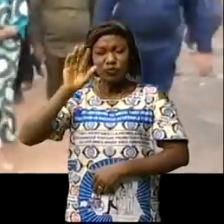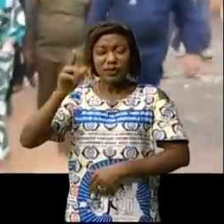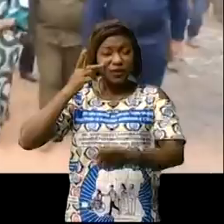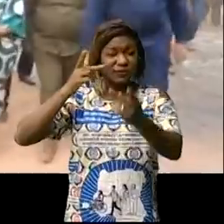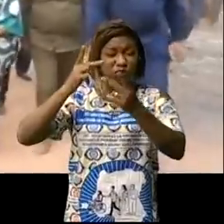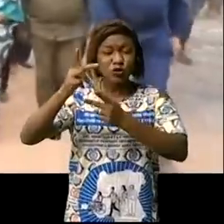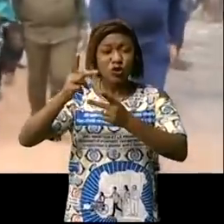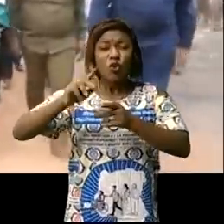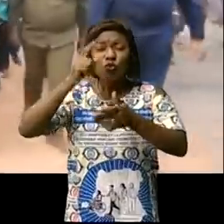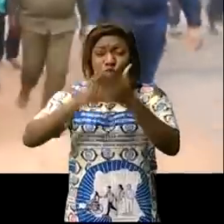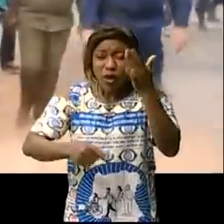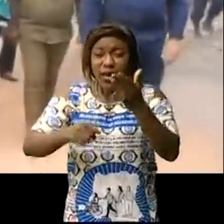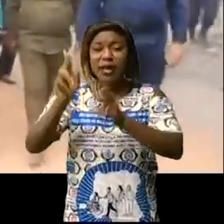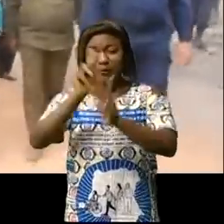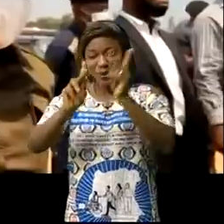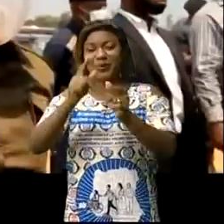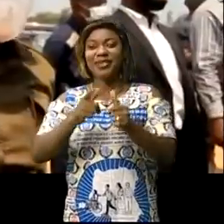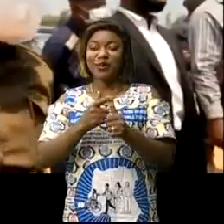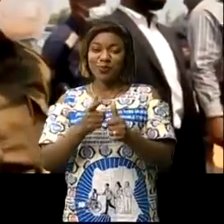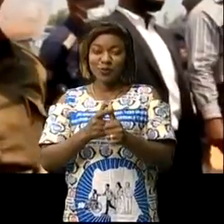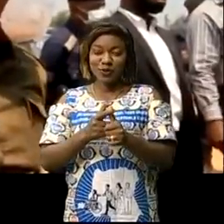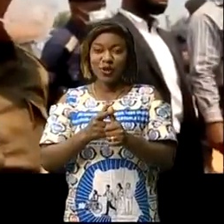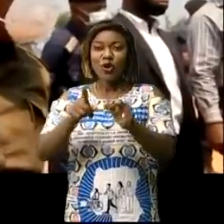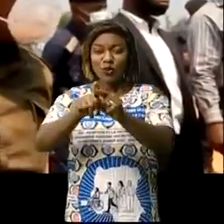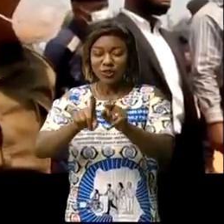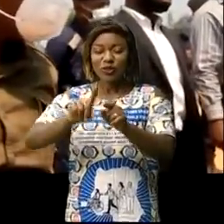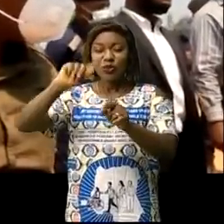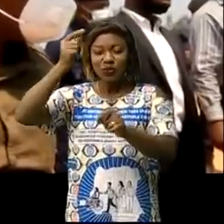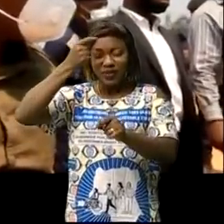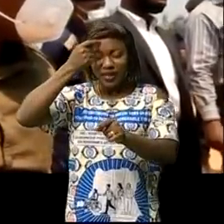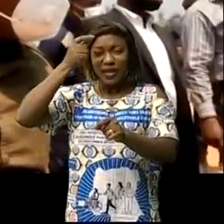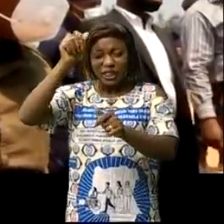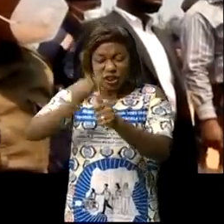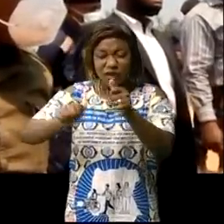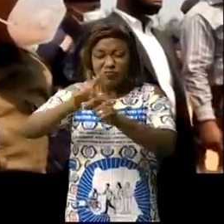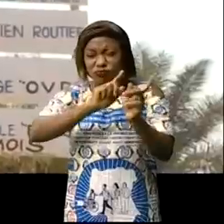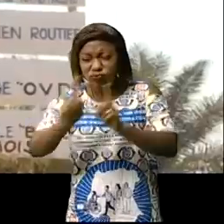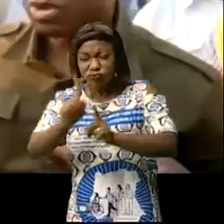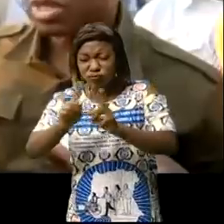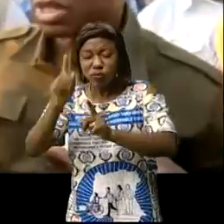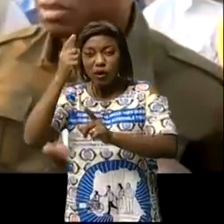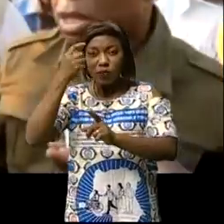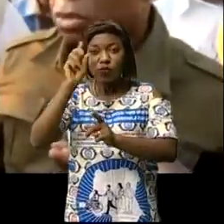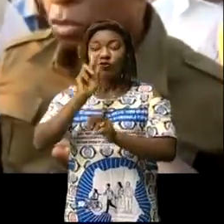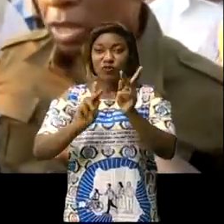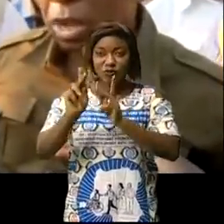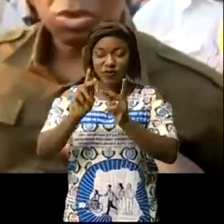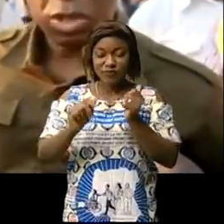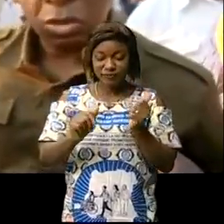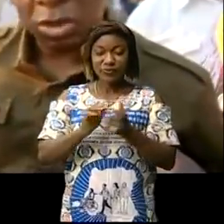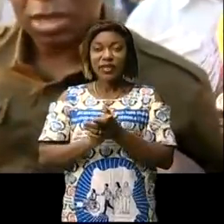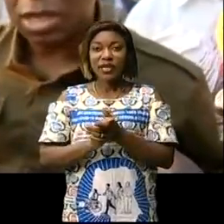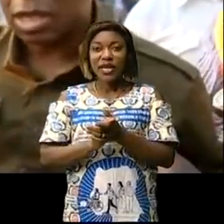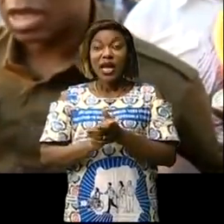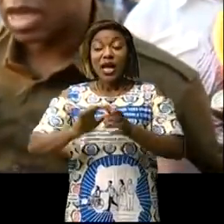peuple est d'abord et la gouverneure de province intérimaire pour sa permanence sur le terrain pour voir ce qui se passe. C'est de voir tous les travaux